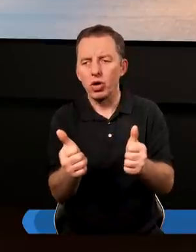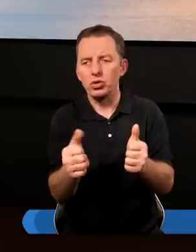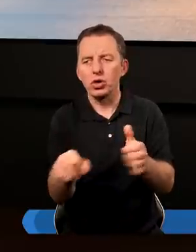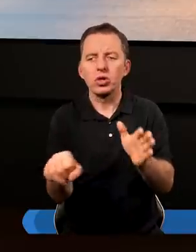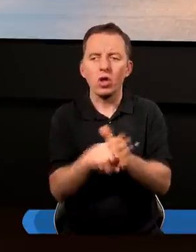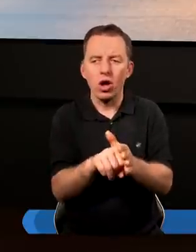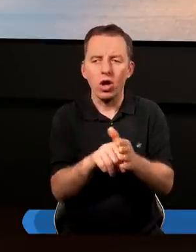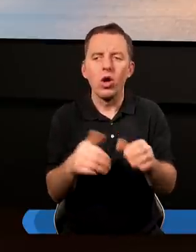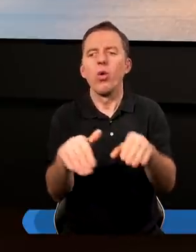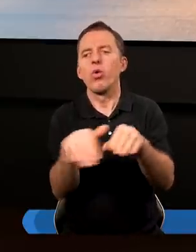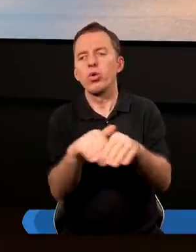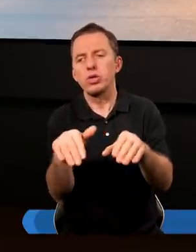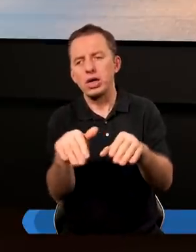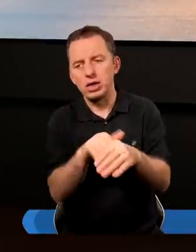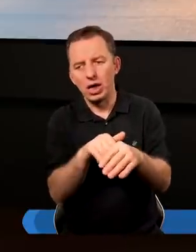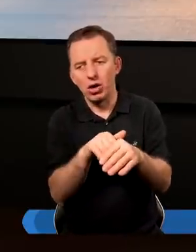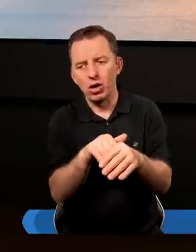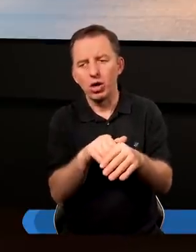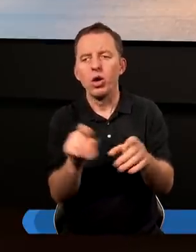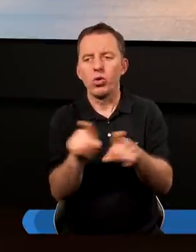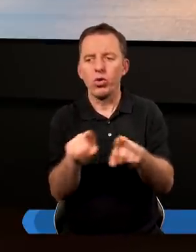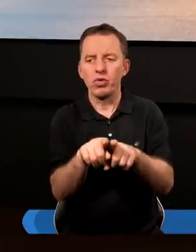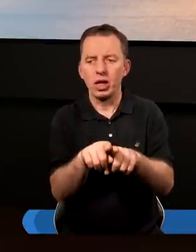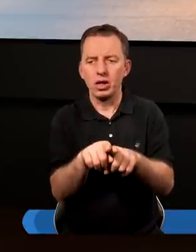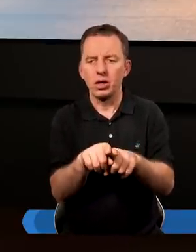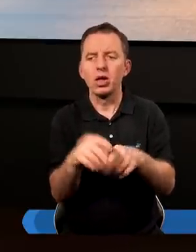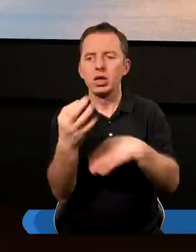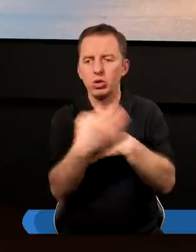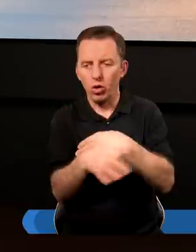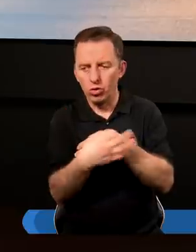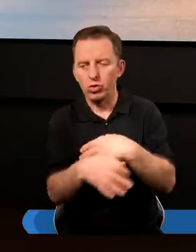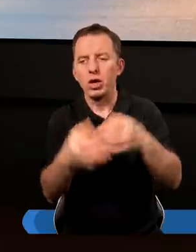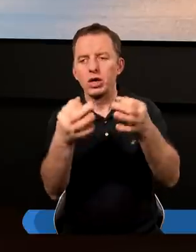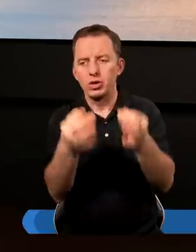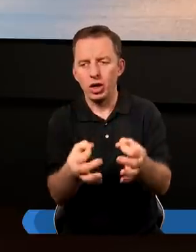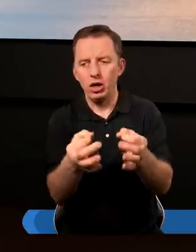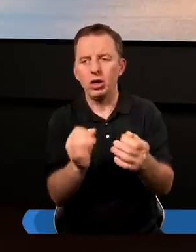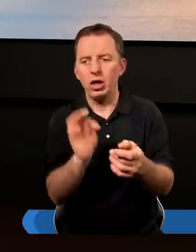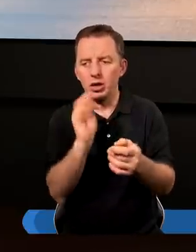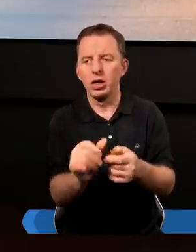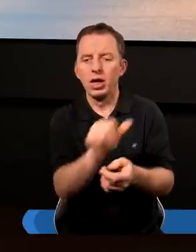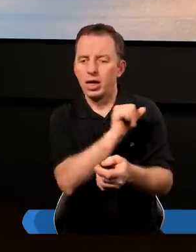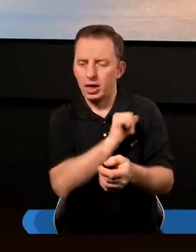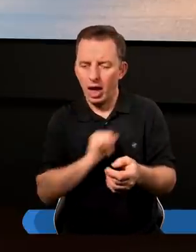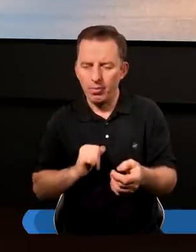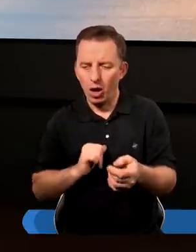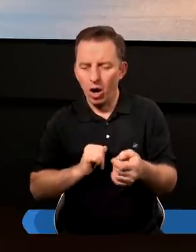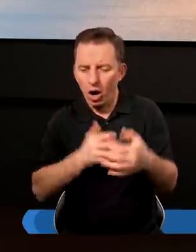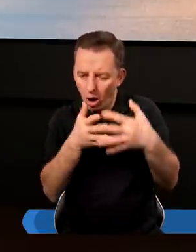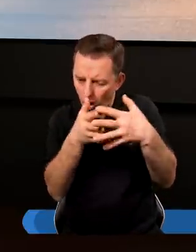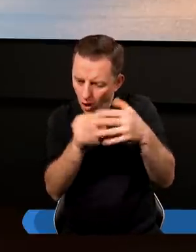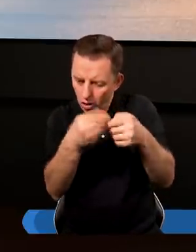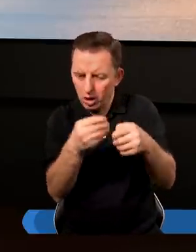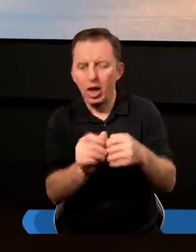uczestników również w studium dzisiaj, do takiej samooceny, do